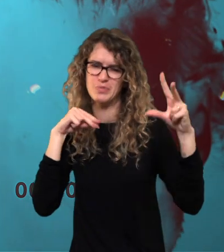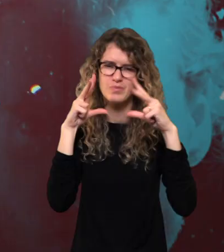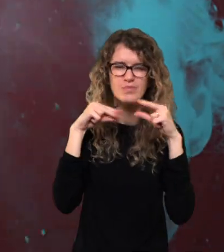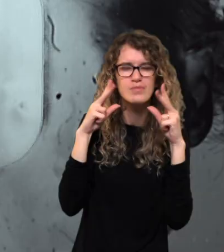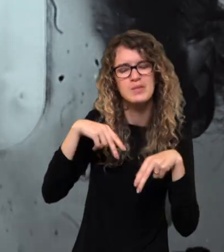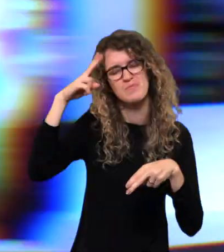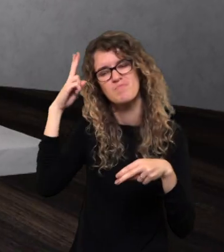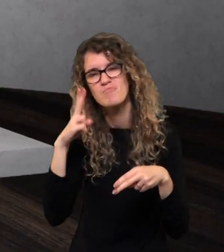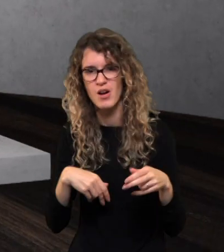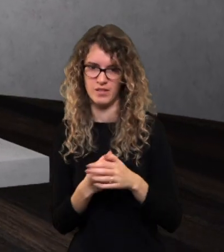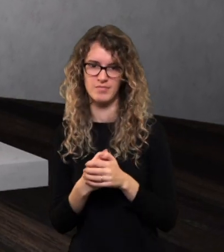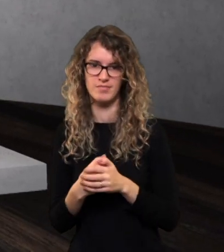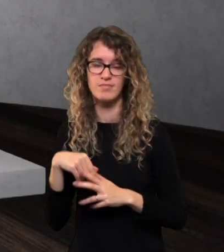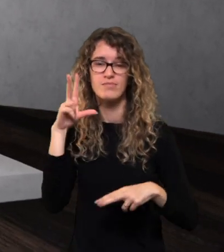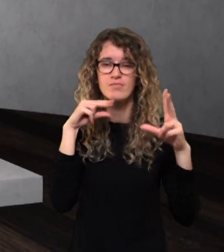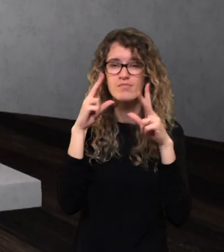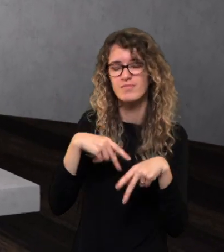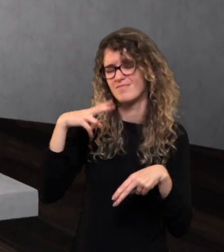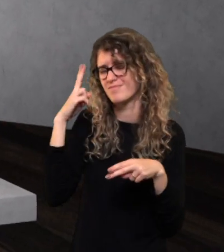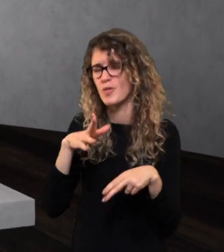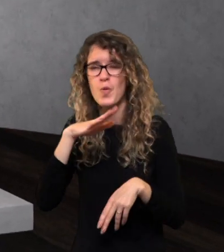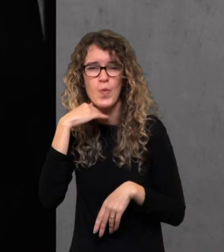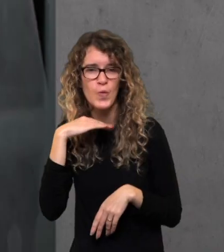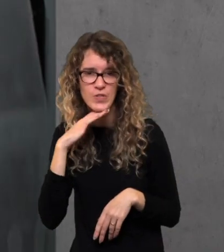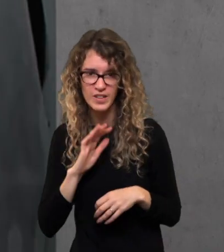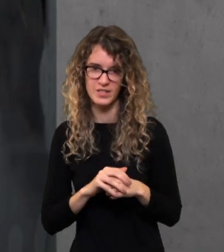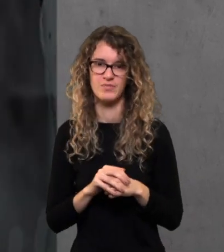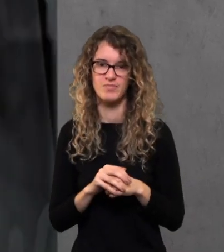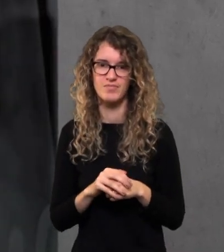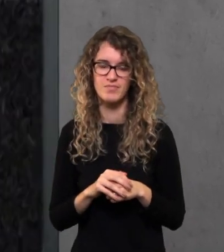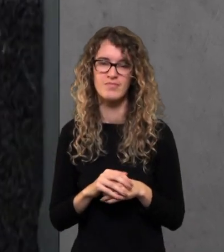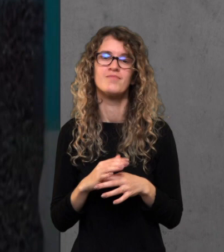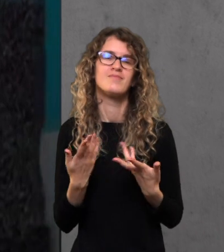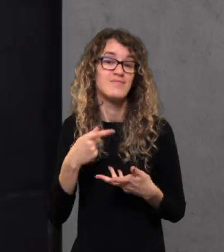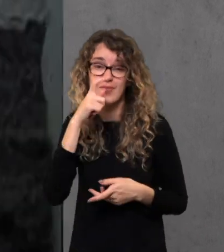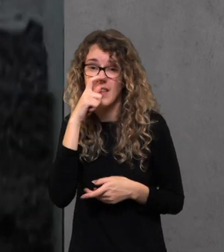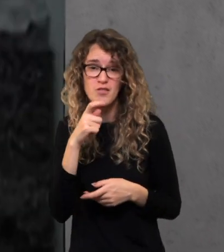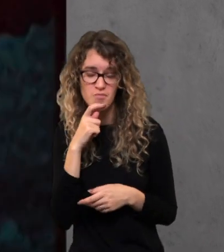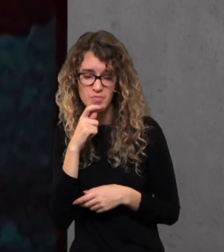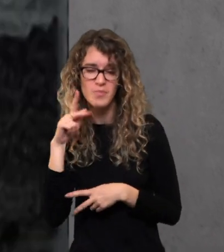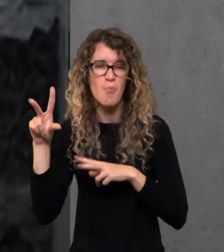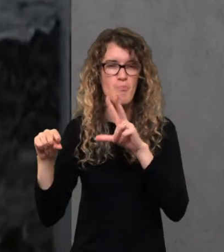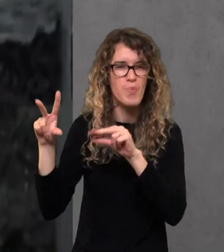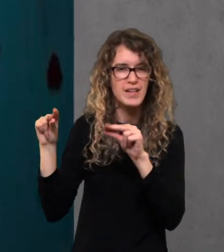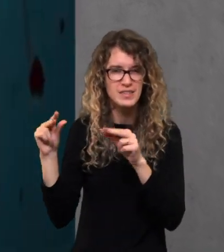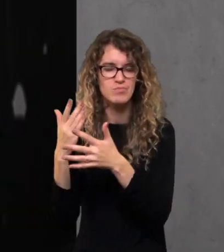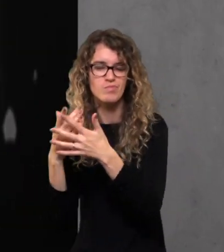Baigim kalbėti nesamones, baigim kalbėtis iš vis,